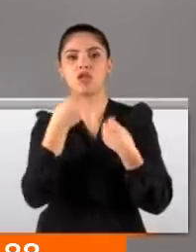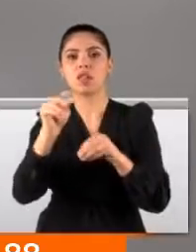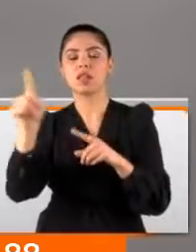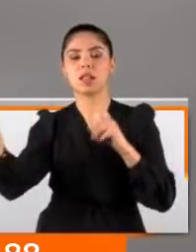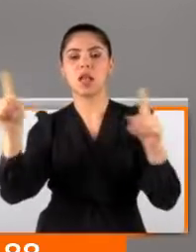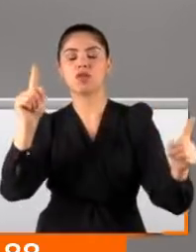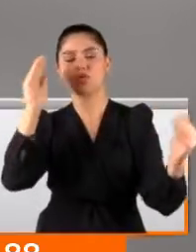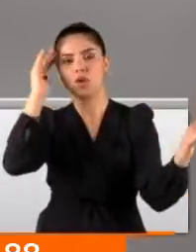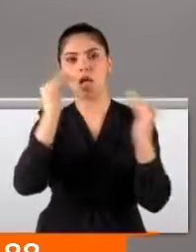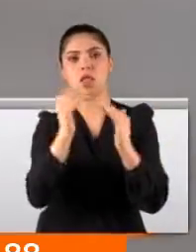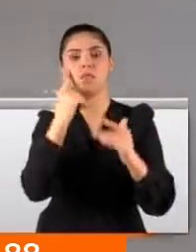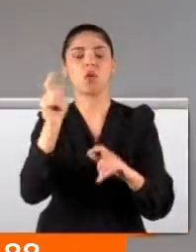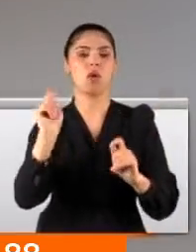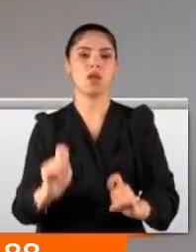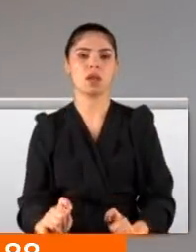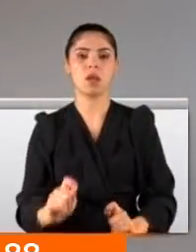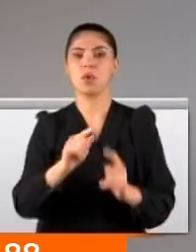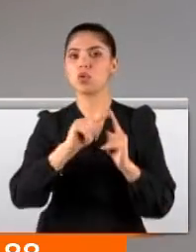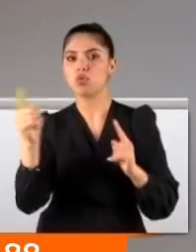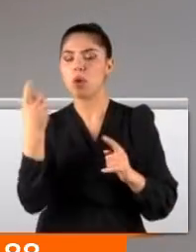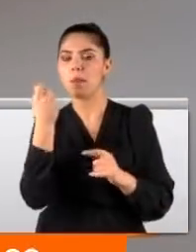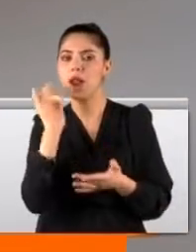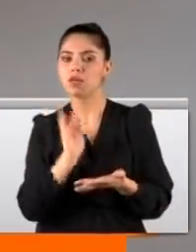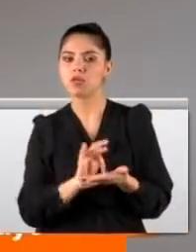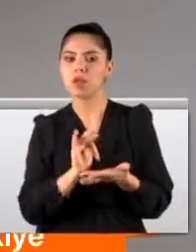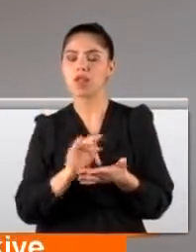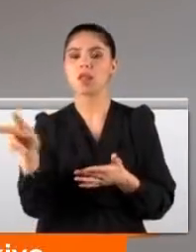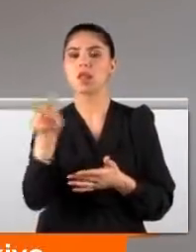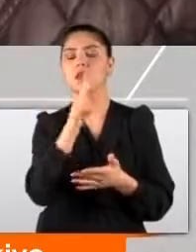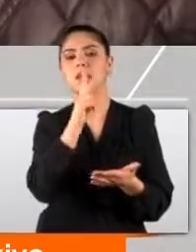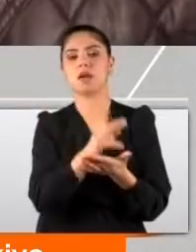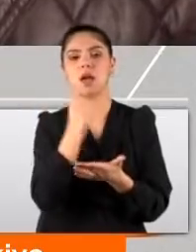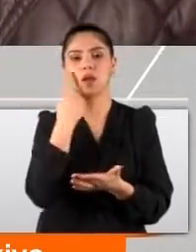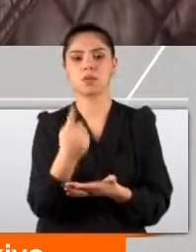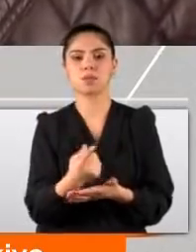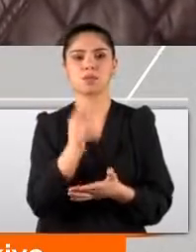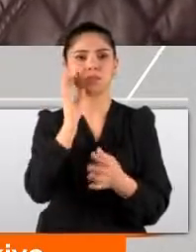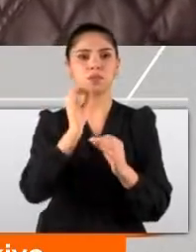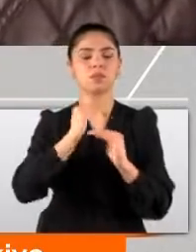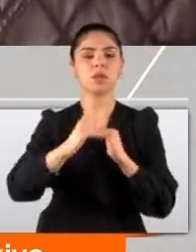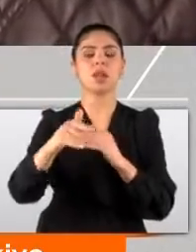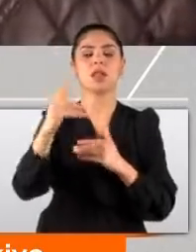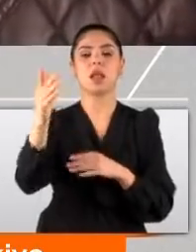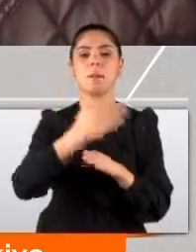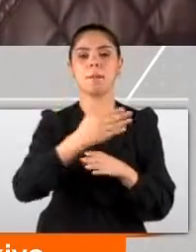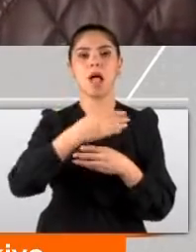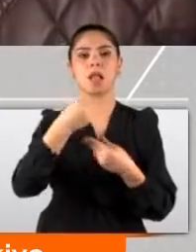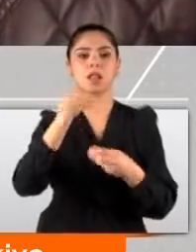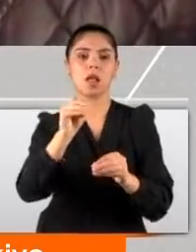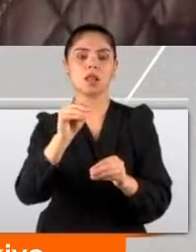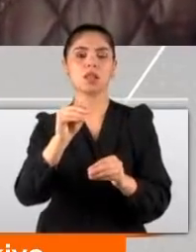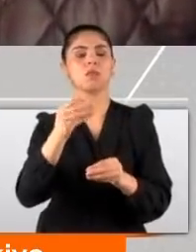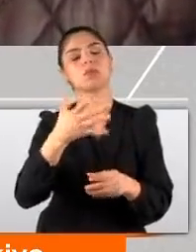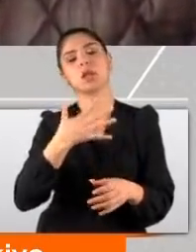karşılıklı anlaşmaya göre yapılıyor. Süre ve para cezası beraber belirleniyor. İnsanlar bir mal satın alıyor, istediği zaman da satabilmesi